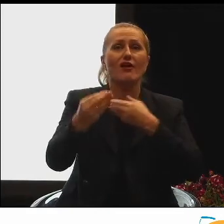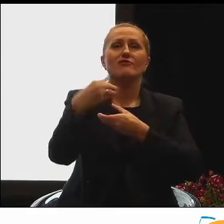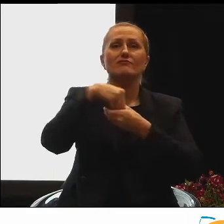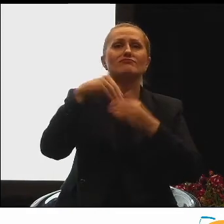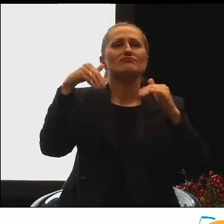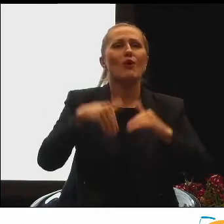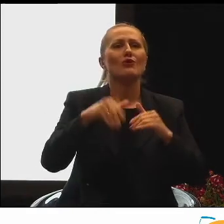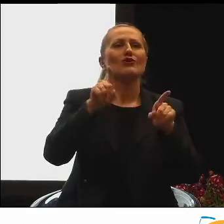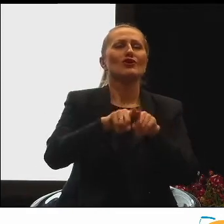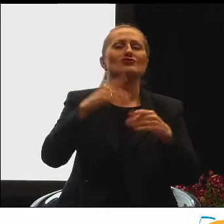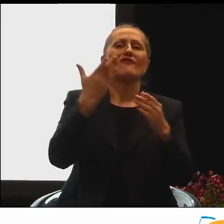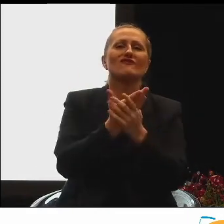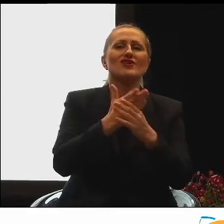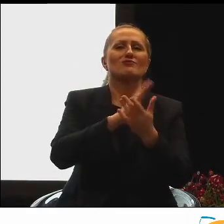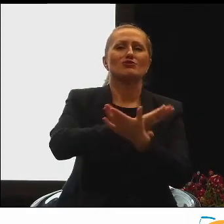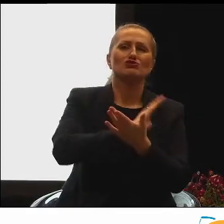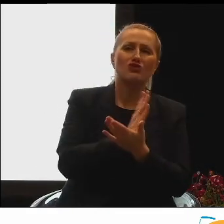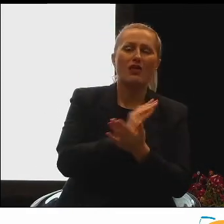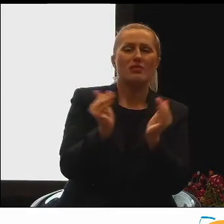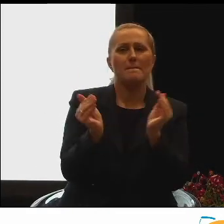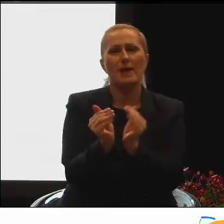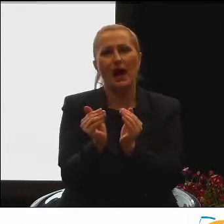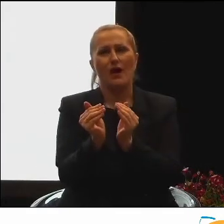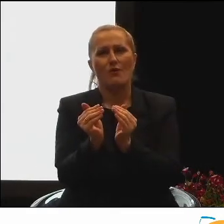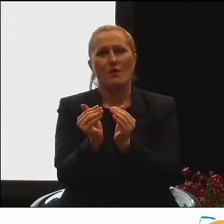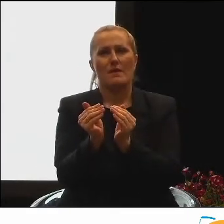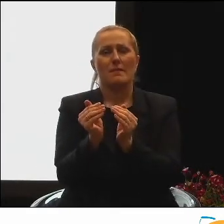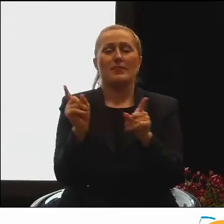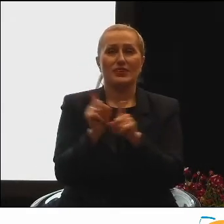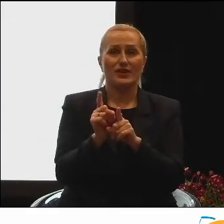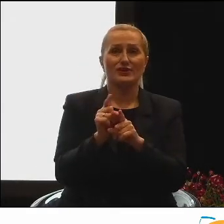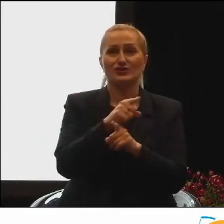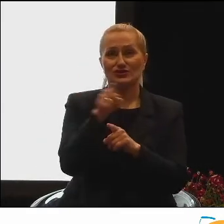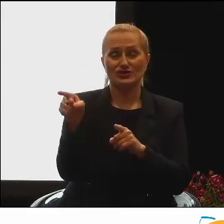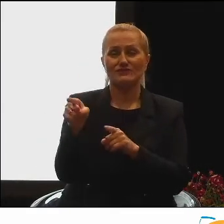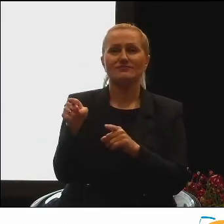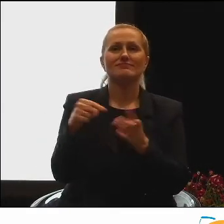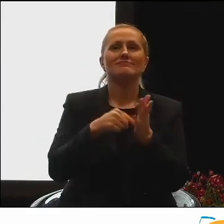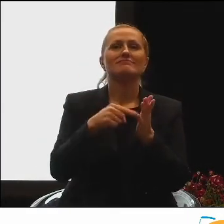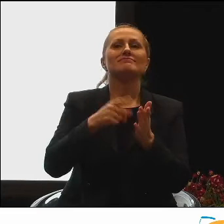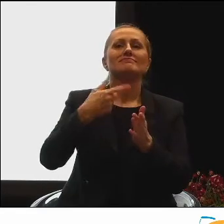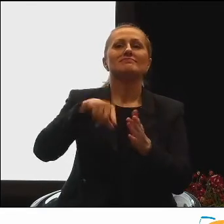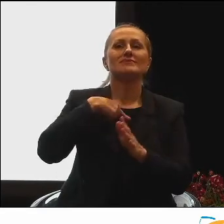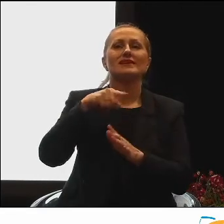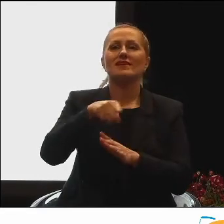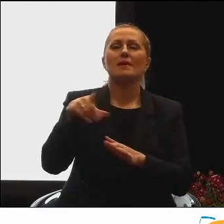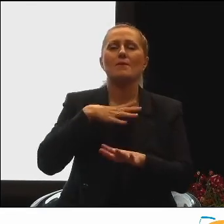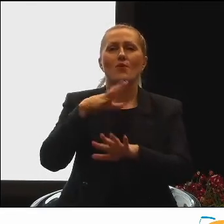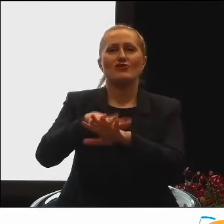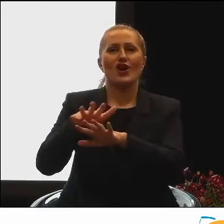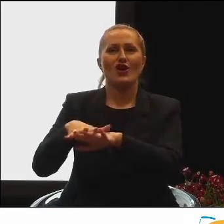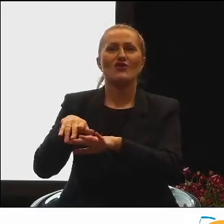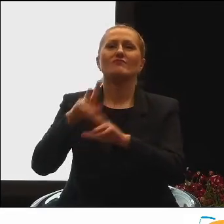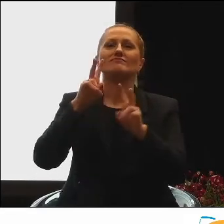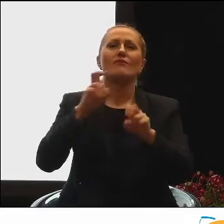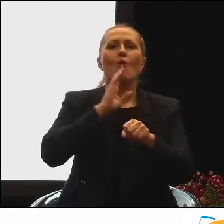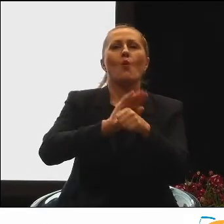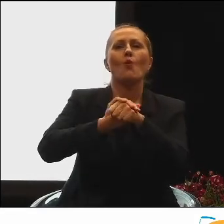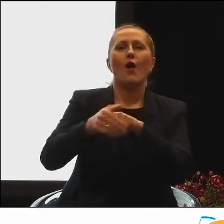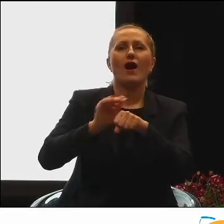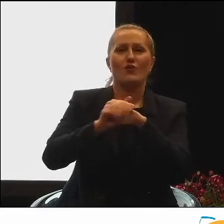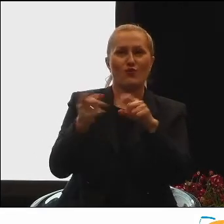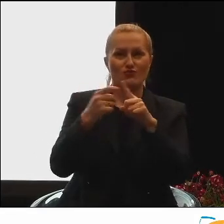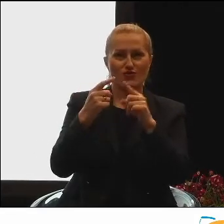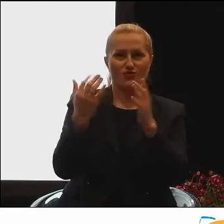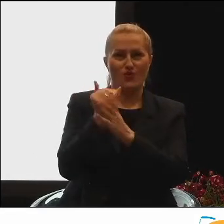brać udział firmy średnie, małe. Wobec nich stosowaliśmy łagodniejszą